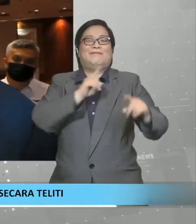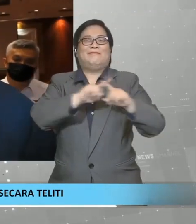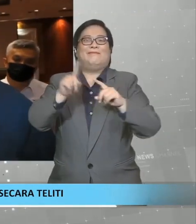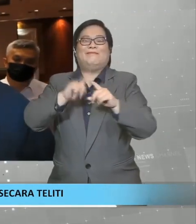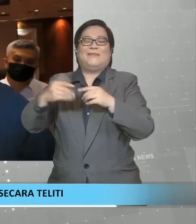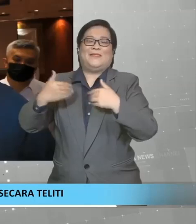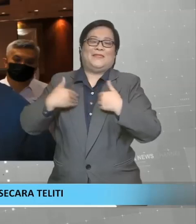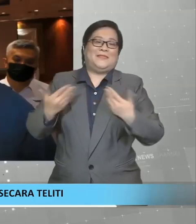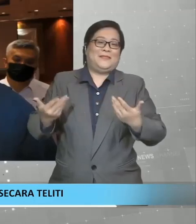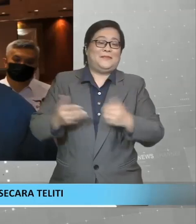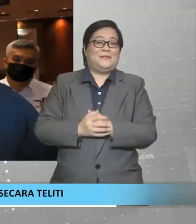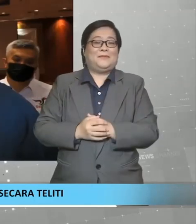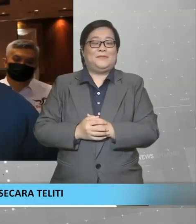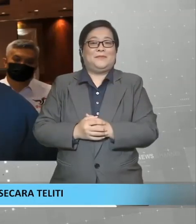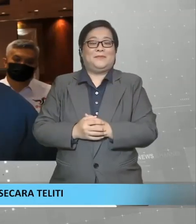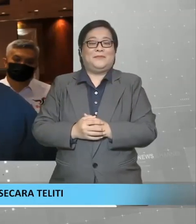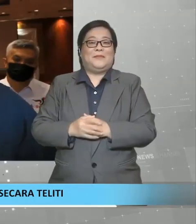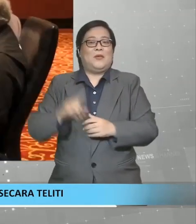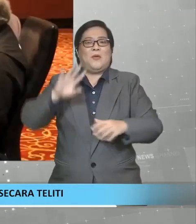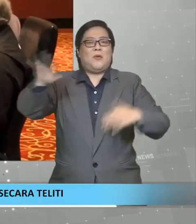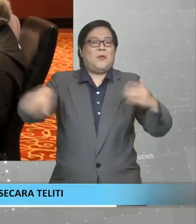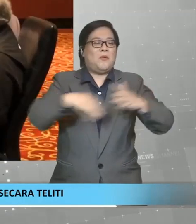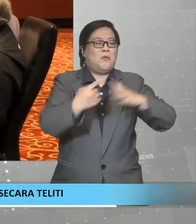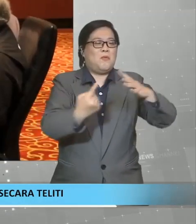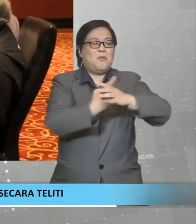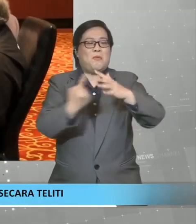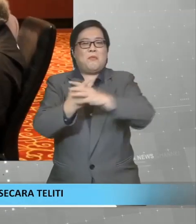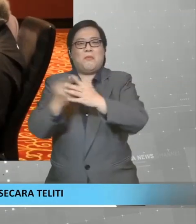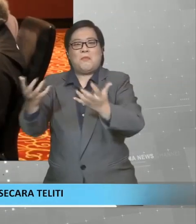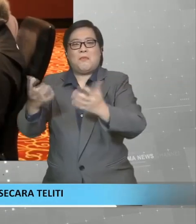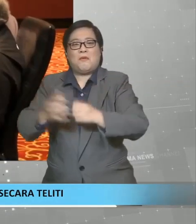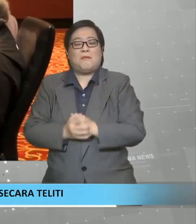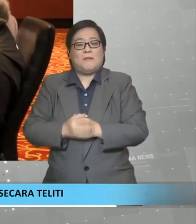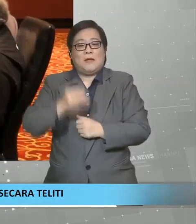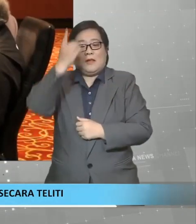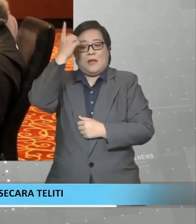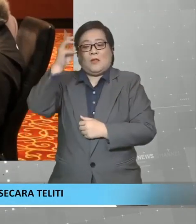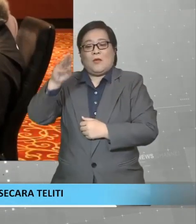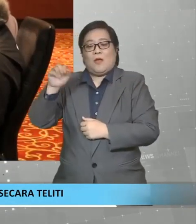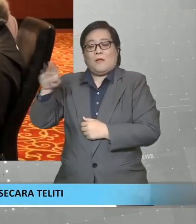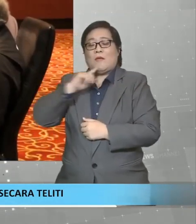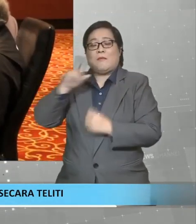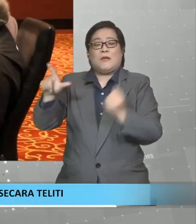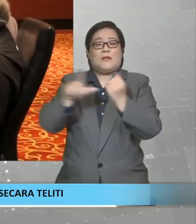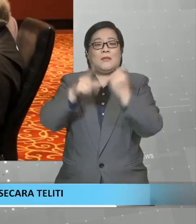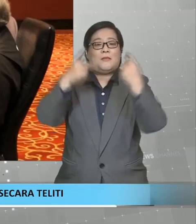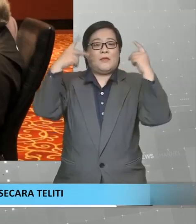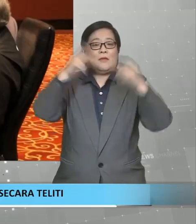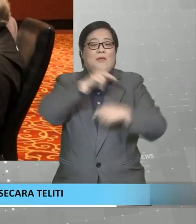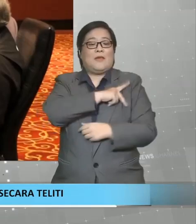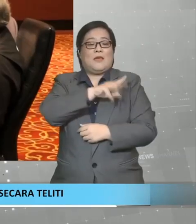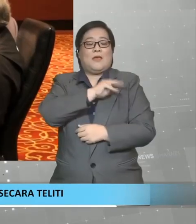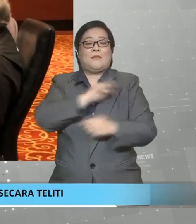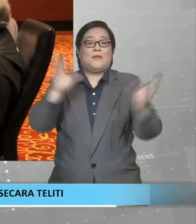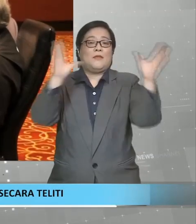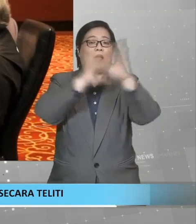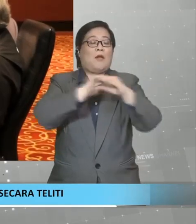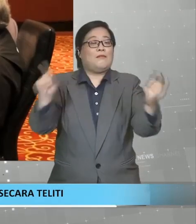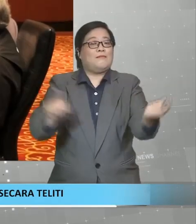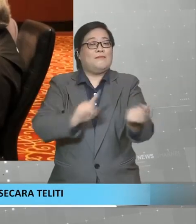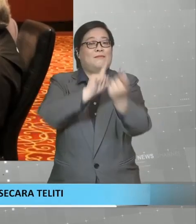apapun semuanya dijadikan isu. Datuk Amar Awang Tengah yang juga Timbalan Ketua Menteri Sarawak ditemui